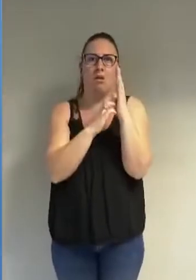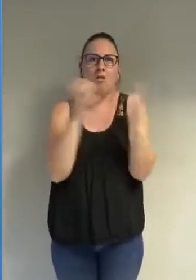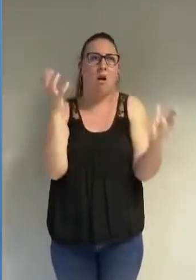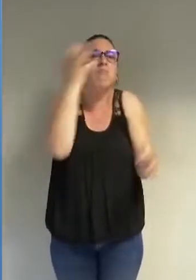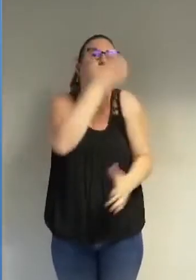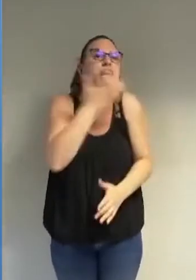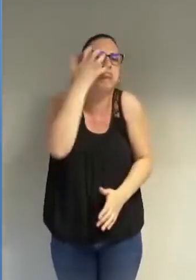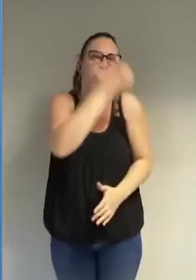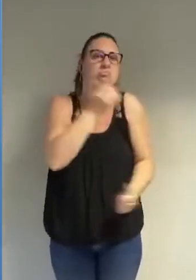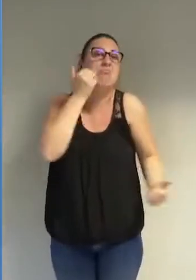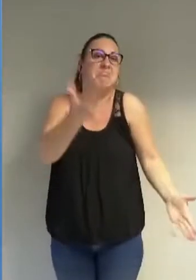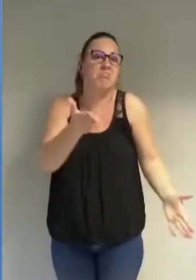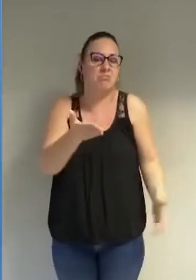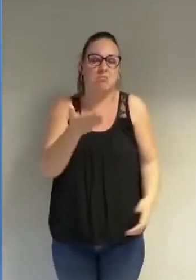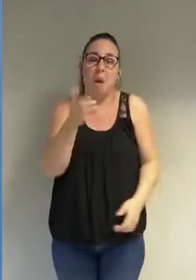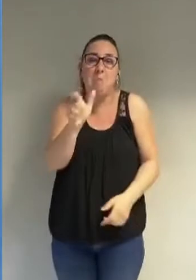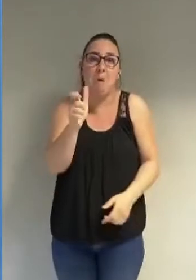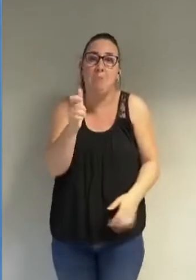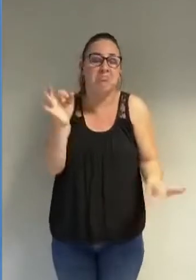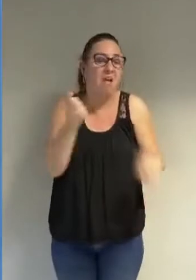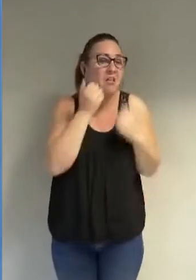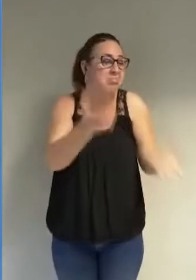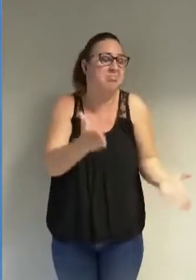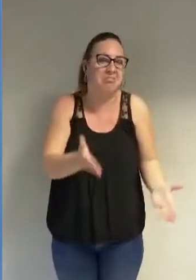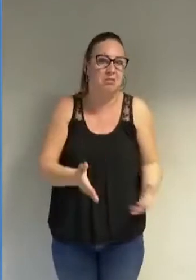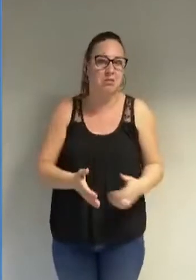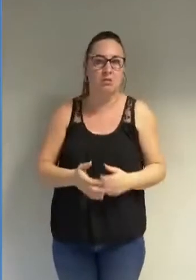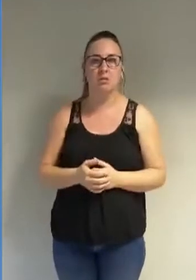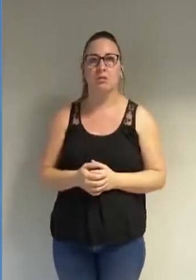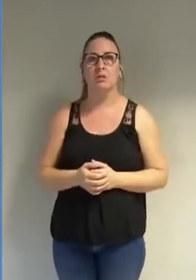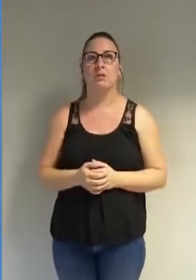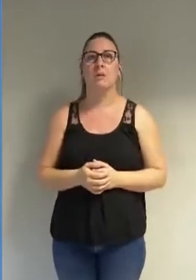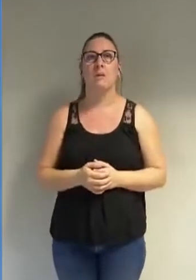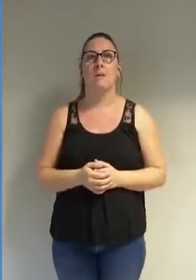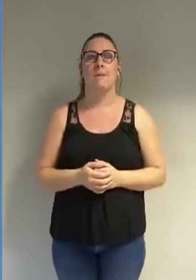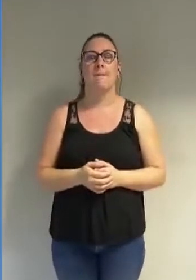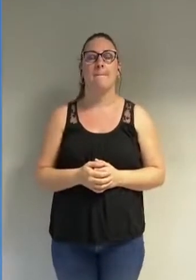je n pas d'autres mots vous disiez